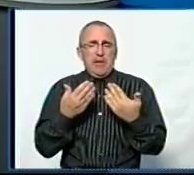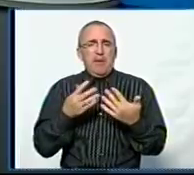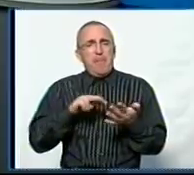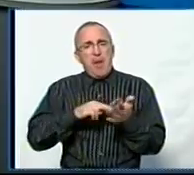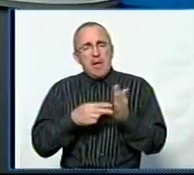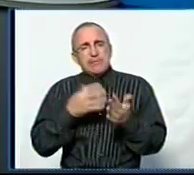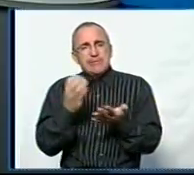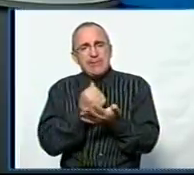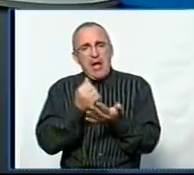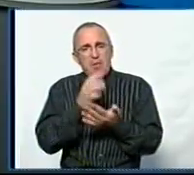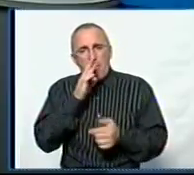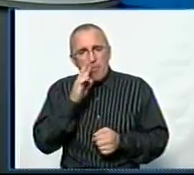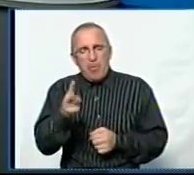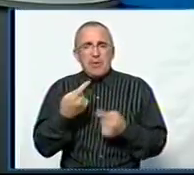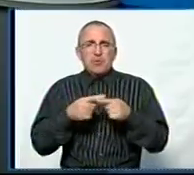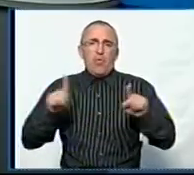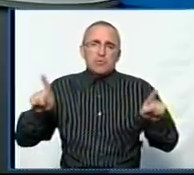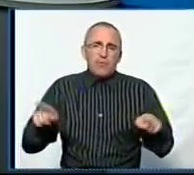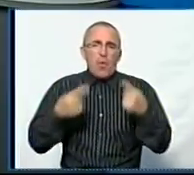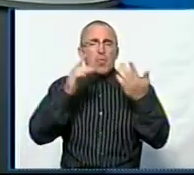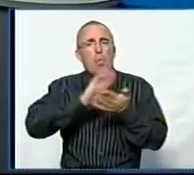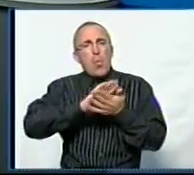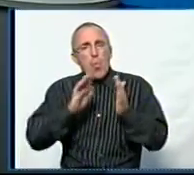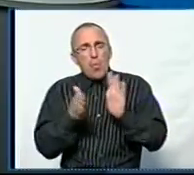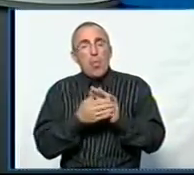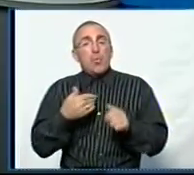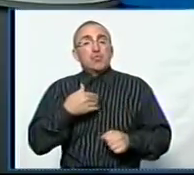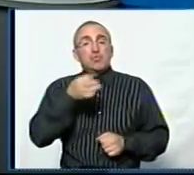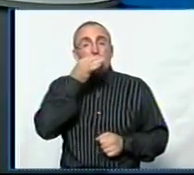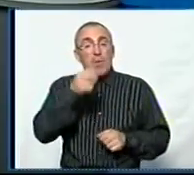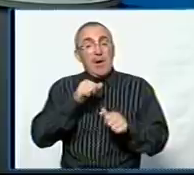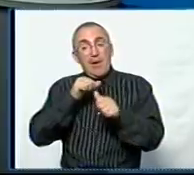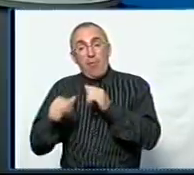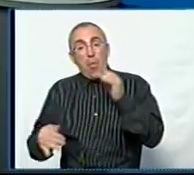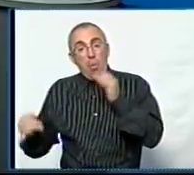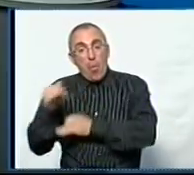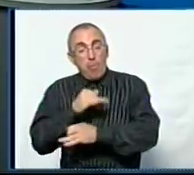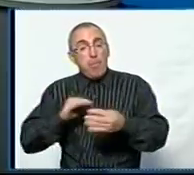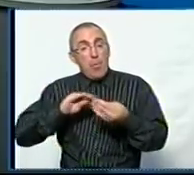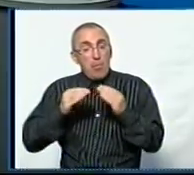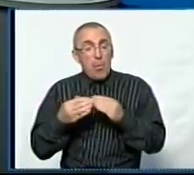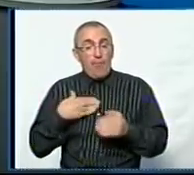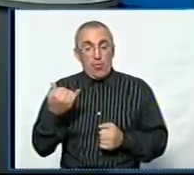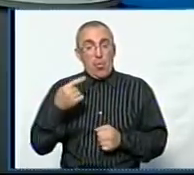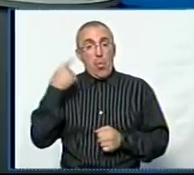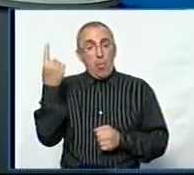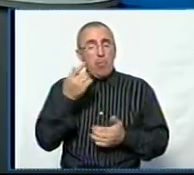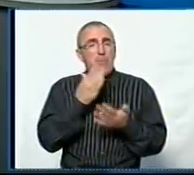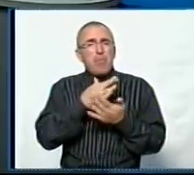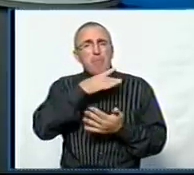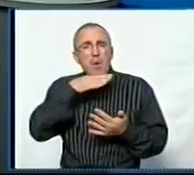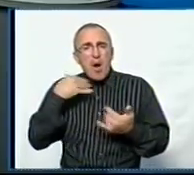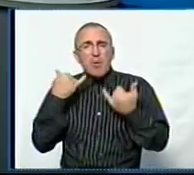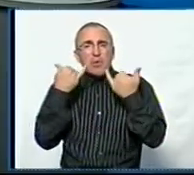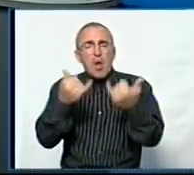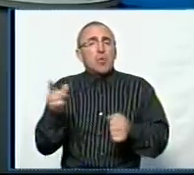заробітної плати, так і створення умов. І я хочу сказати, що окрім обговорення проблеми, на сьогодні в області ми робимо багато для